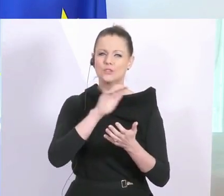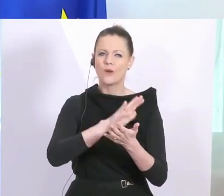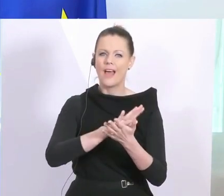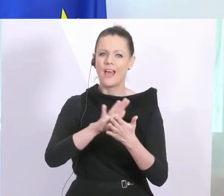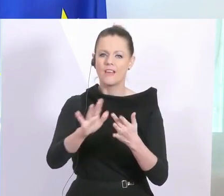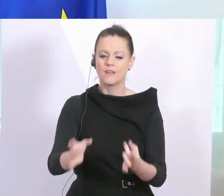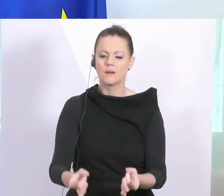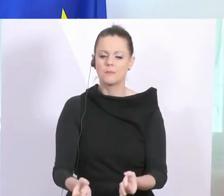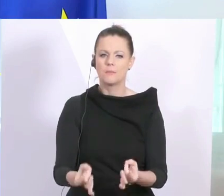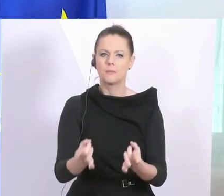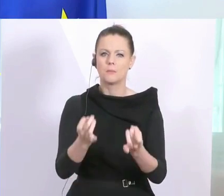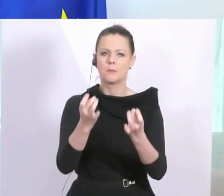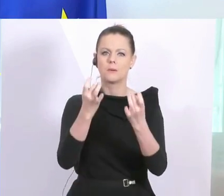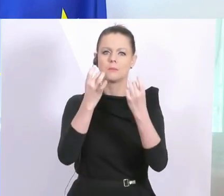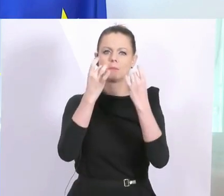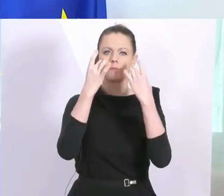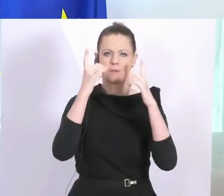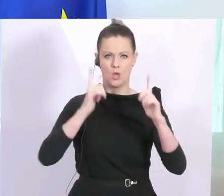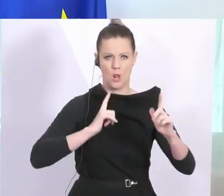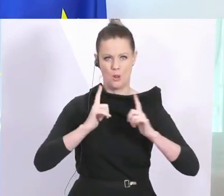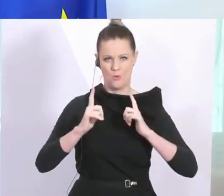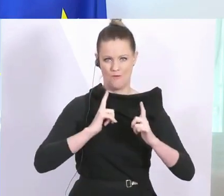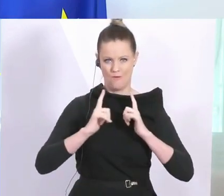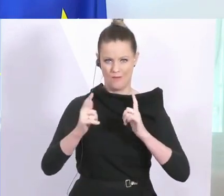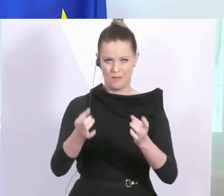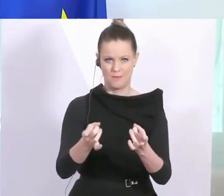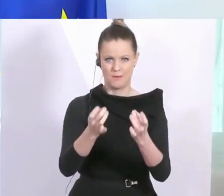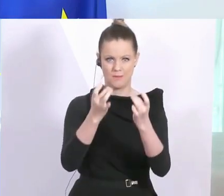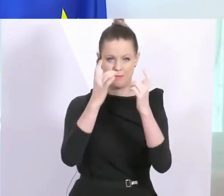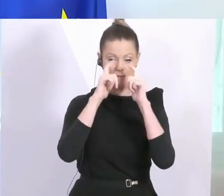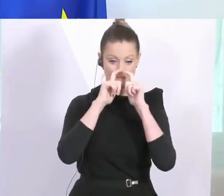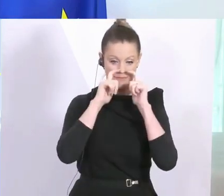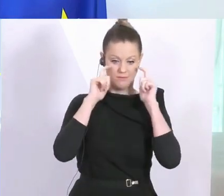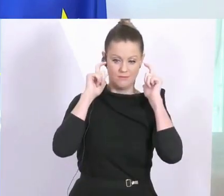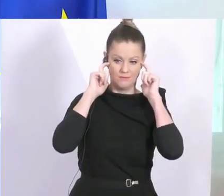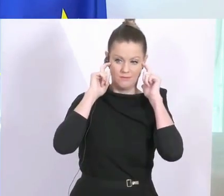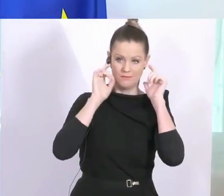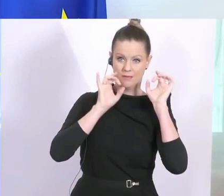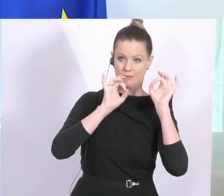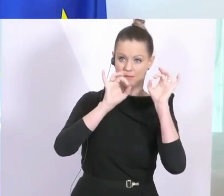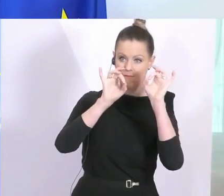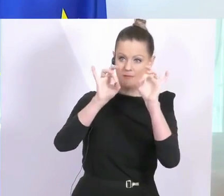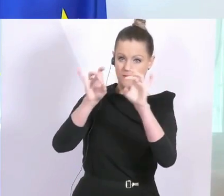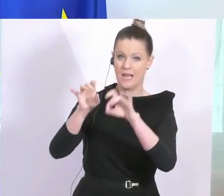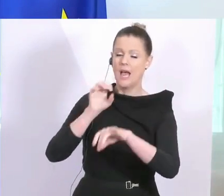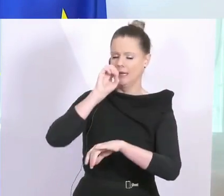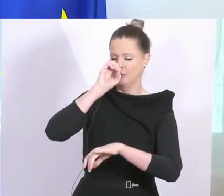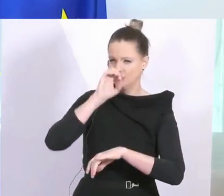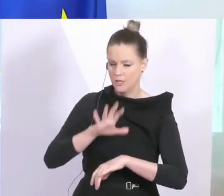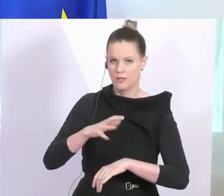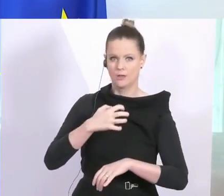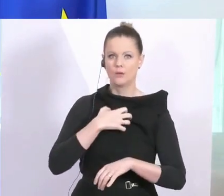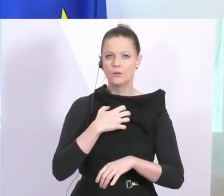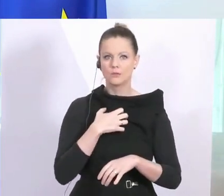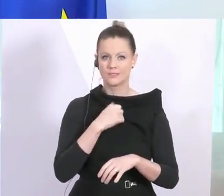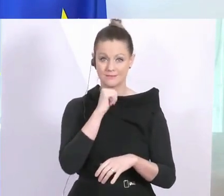Luft kommt. Also sprich, durch das Tragen der Maske kann man andere Menschen schützen, indem man sie nicht anniesen, anhusten